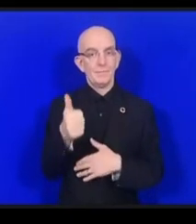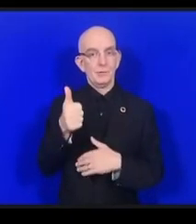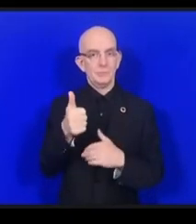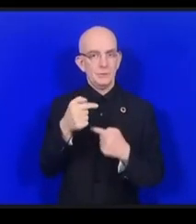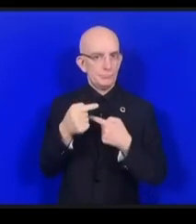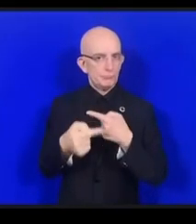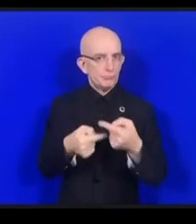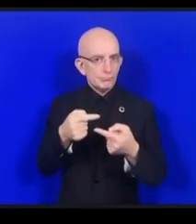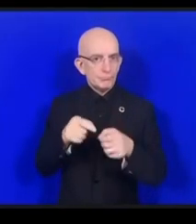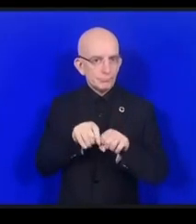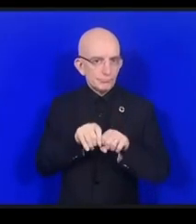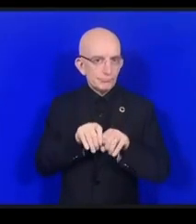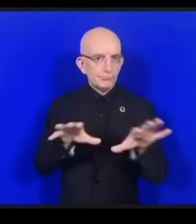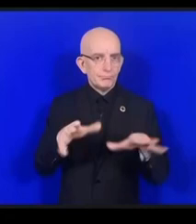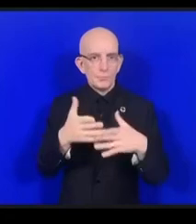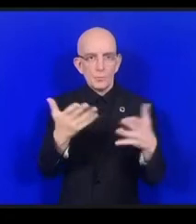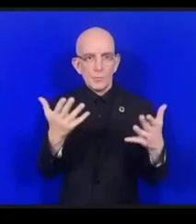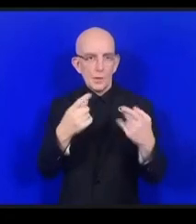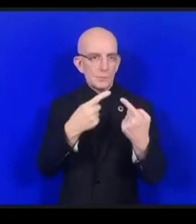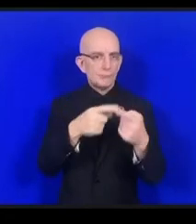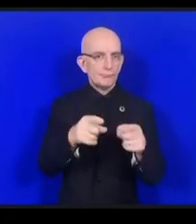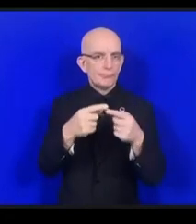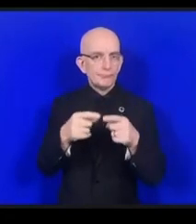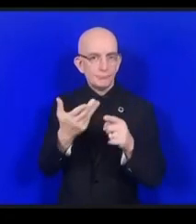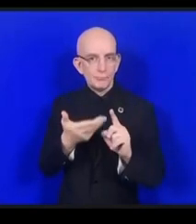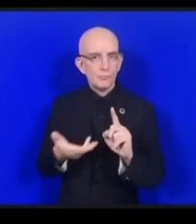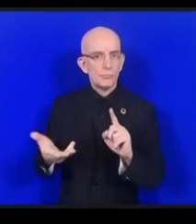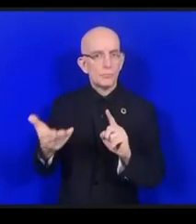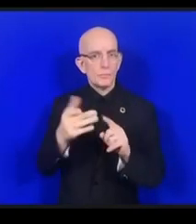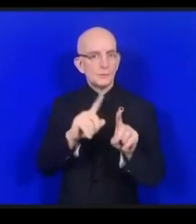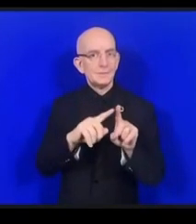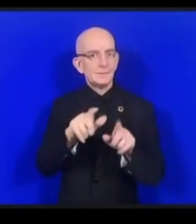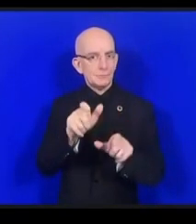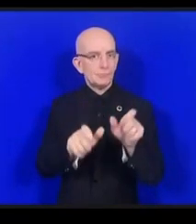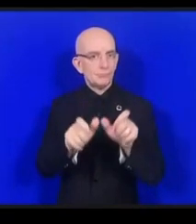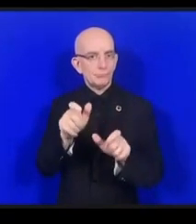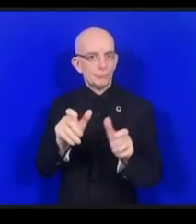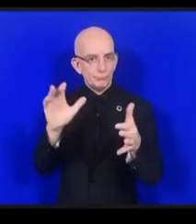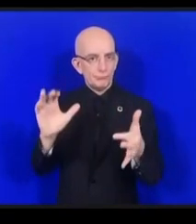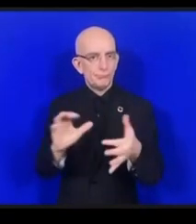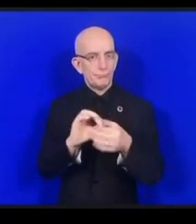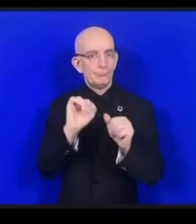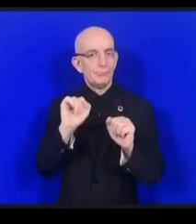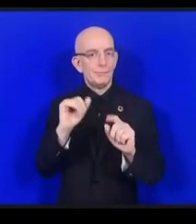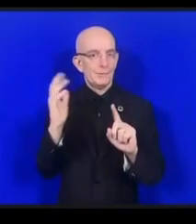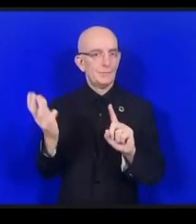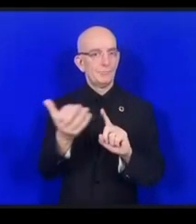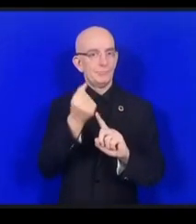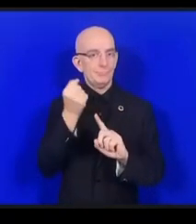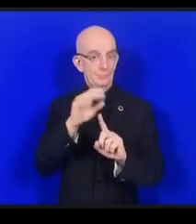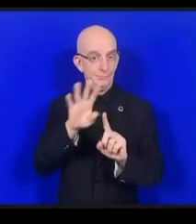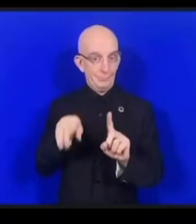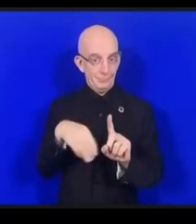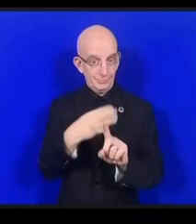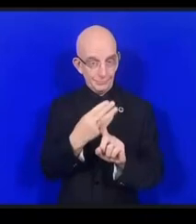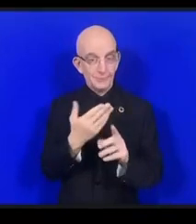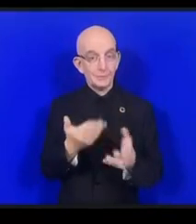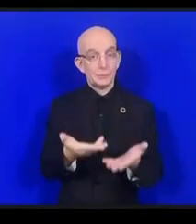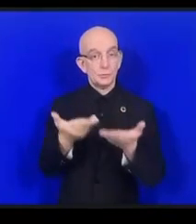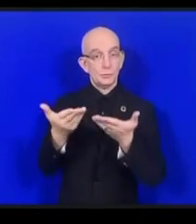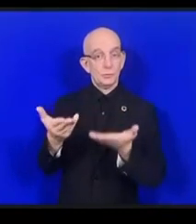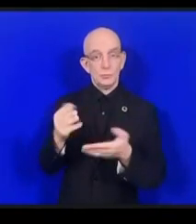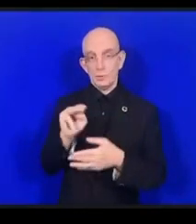dans le but d'atteindre les ODD. Et je passe maintenant la parole à Marcuse, qui va poser la toute première question à l'un des membres du panel. Merci.